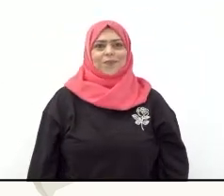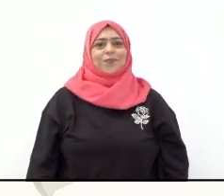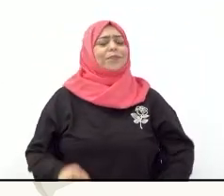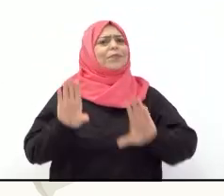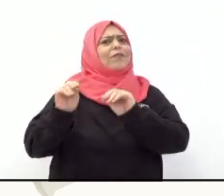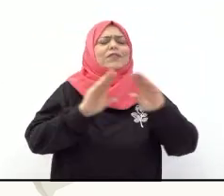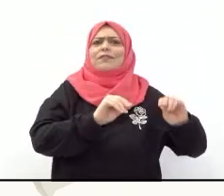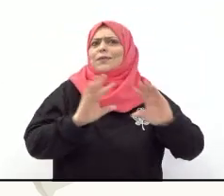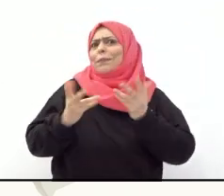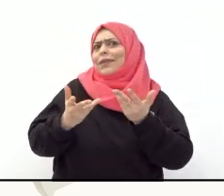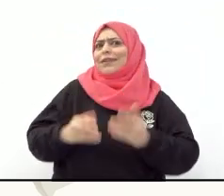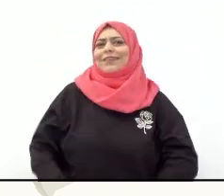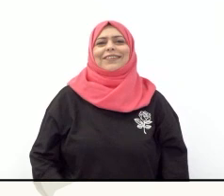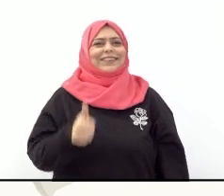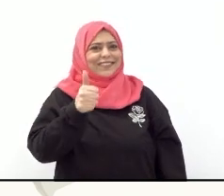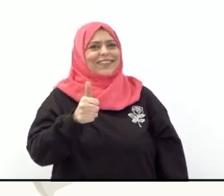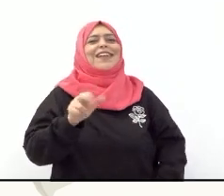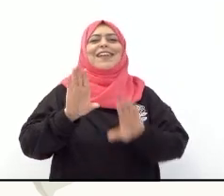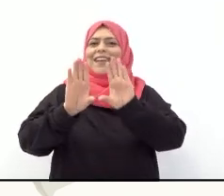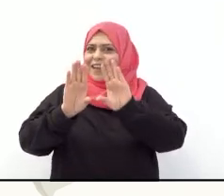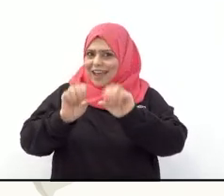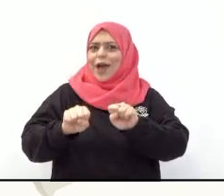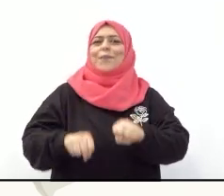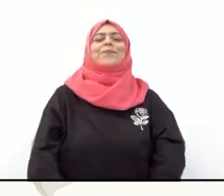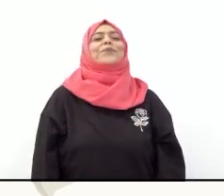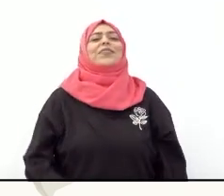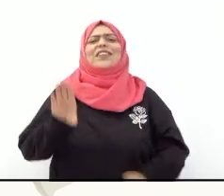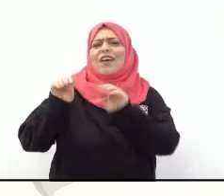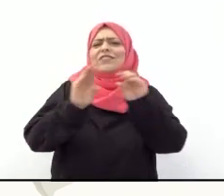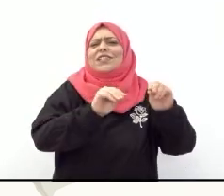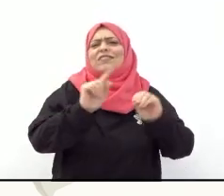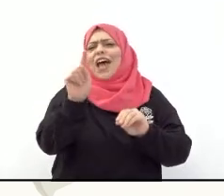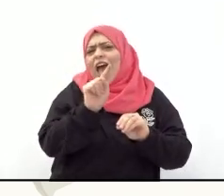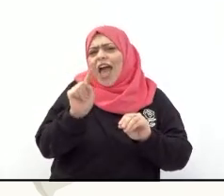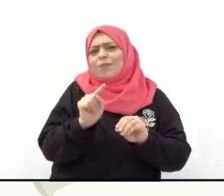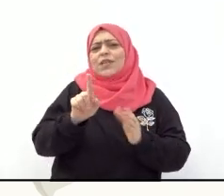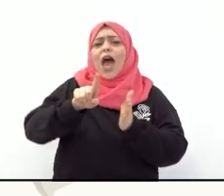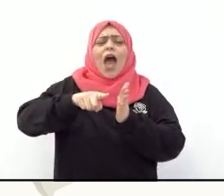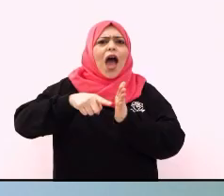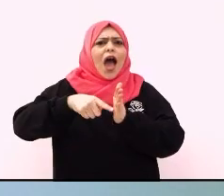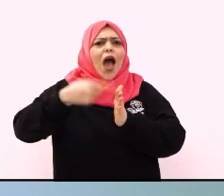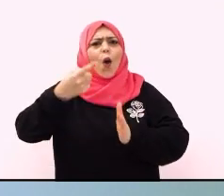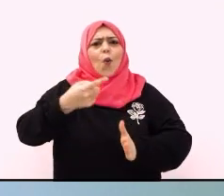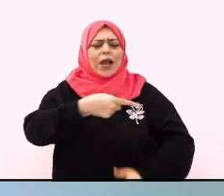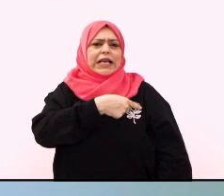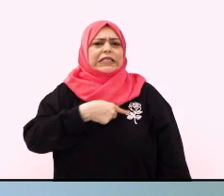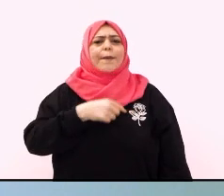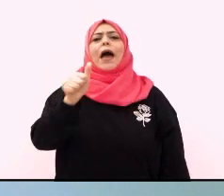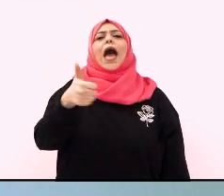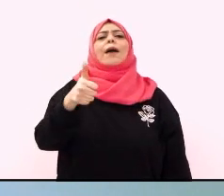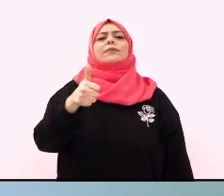احسنتم يشبه حرف الهمزة الحرف الاول اسمه الهمزة